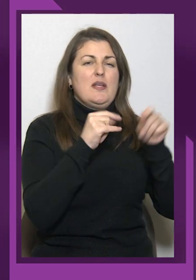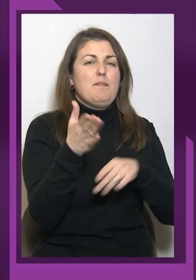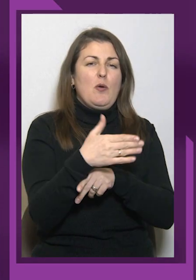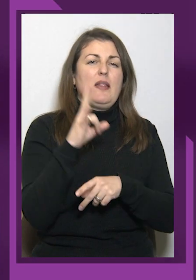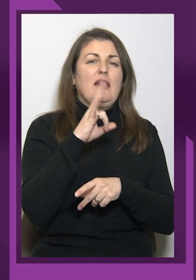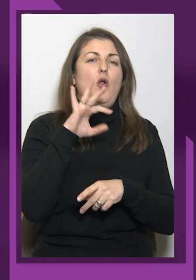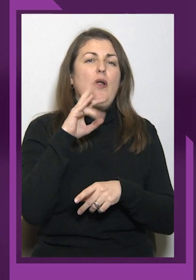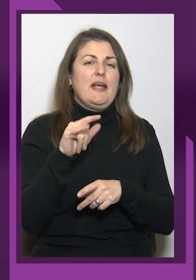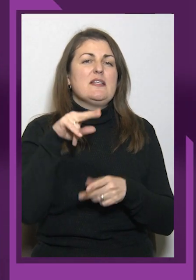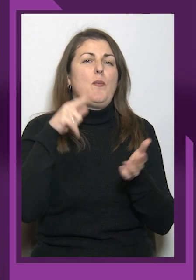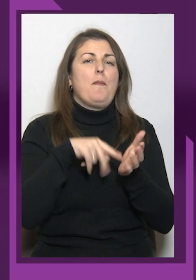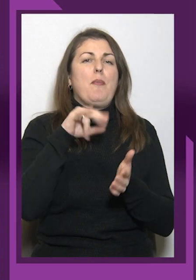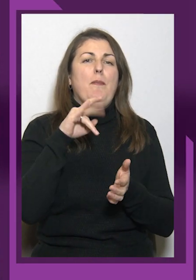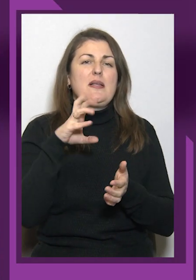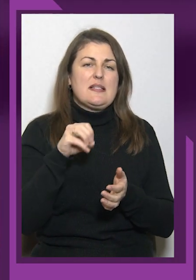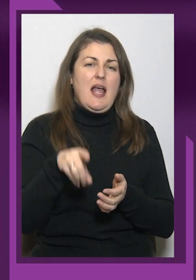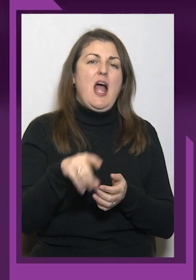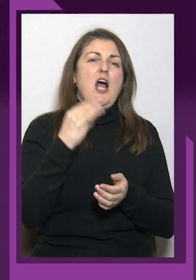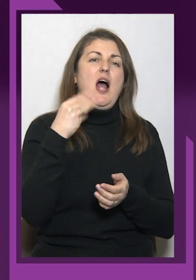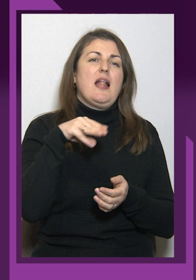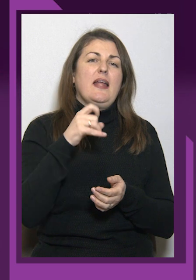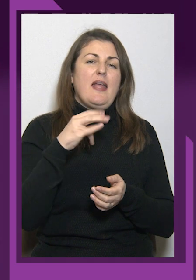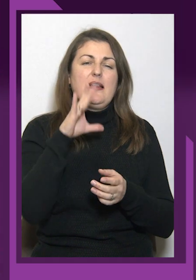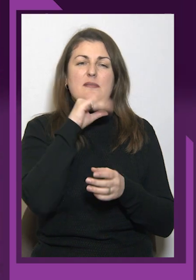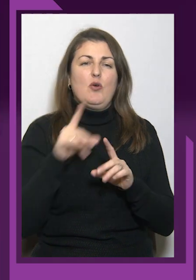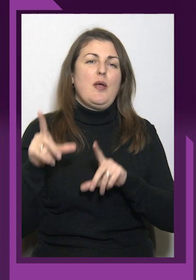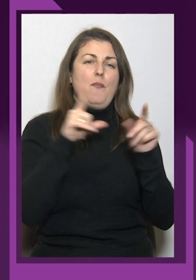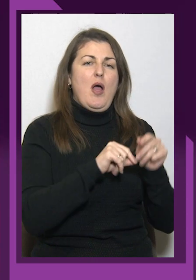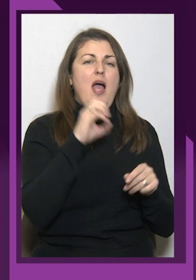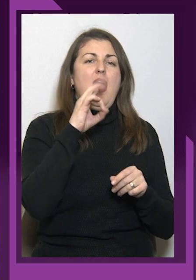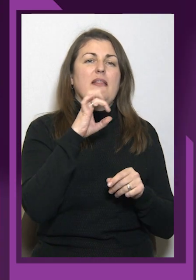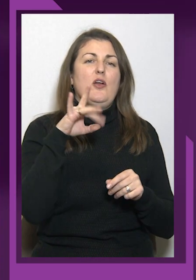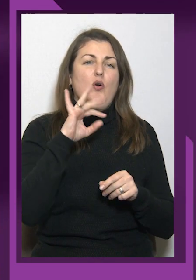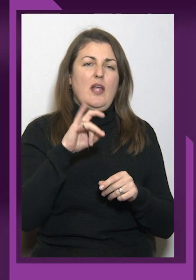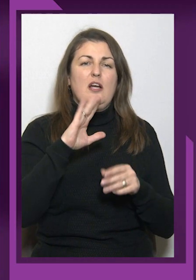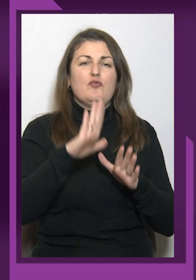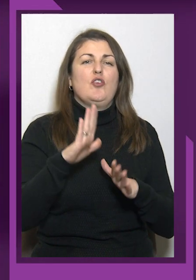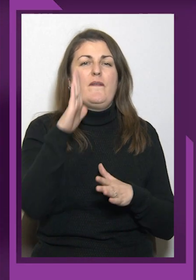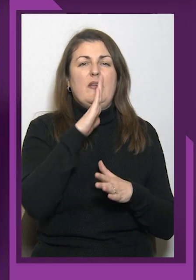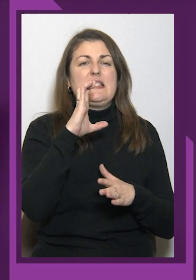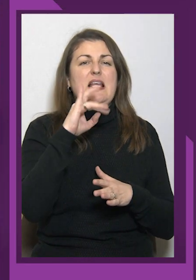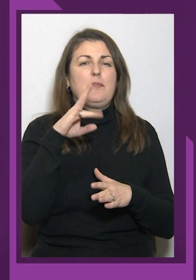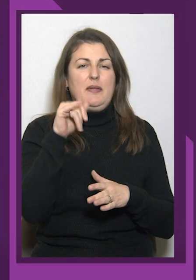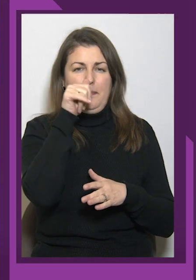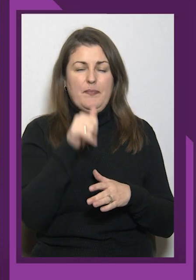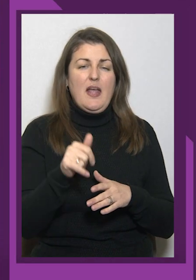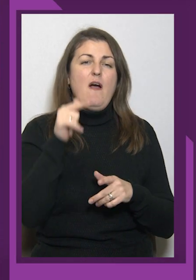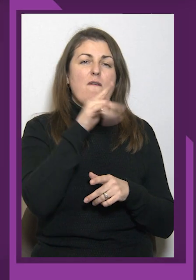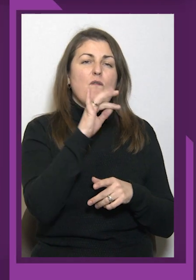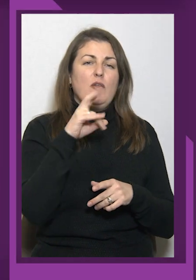Наталія Олійник з Попасної, а Широколава Тетяна змогла покинути Енергодар лише у серпні. Вона